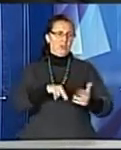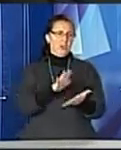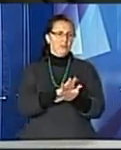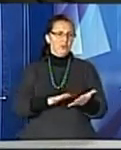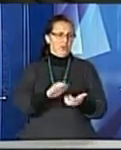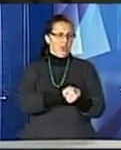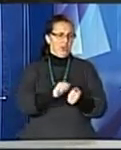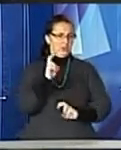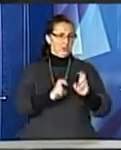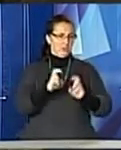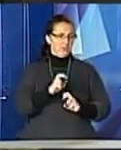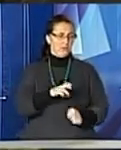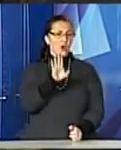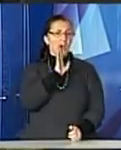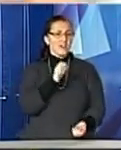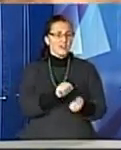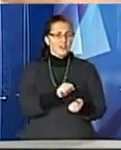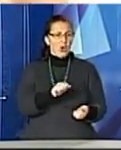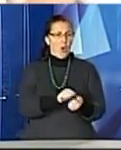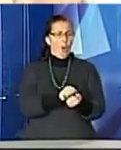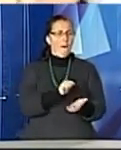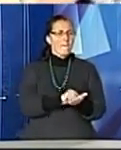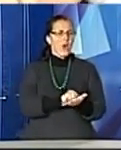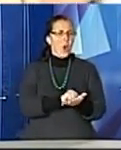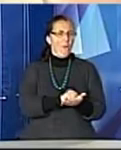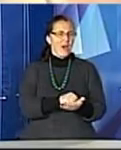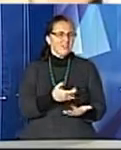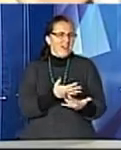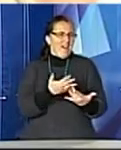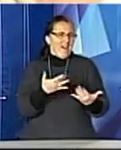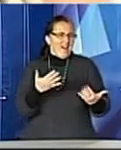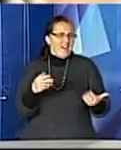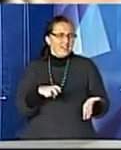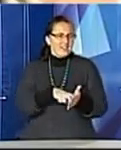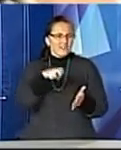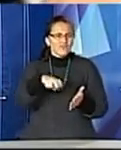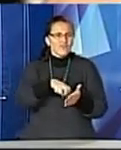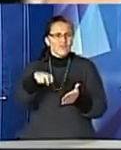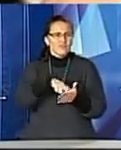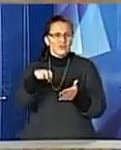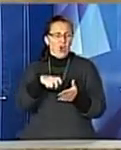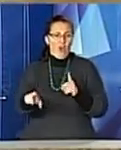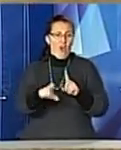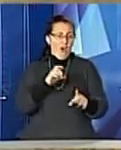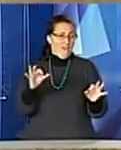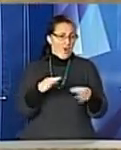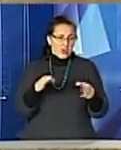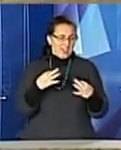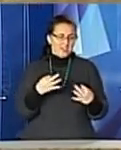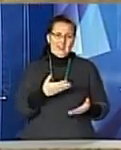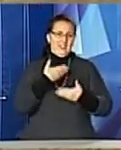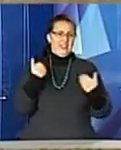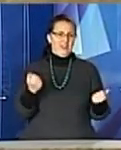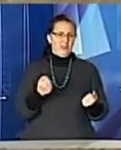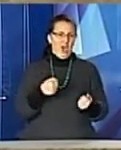тримає 100 звернень до чиновників різних установ та роз'яснень, що до проєкту з будівництва комплексу так і не отримала. Приходять одні відписки.